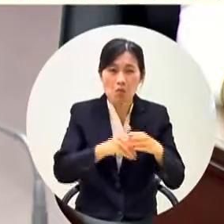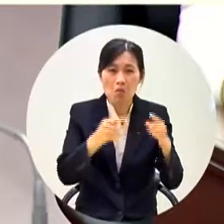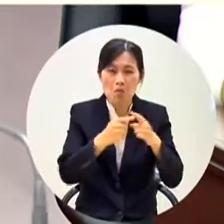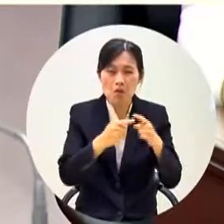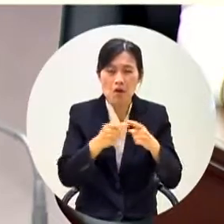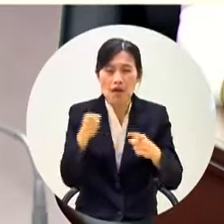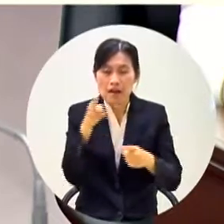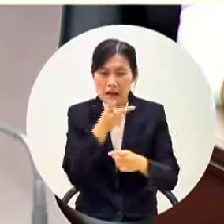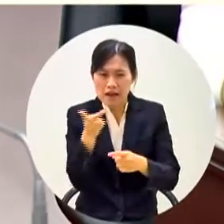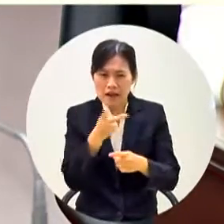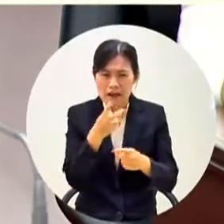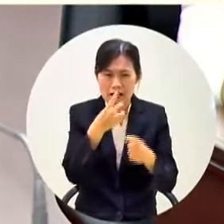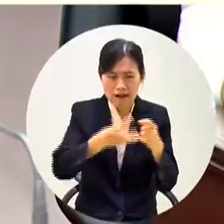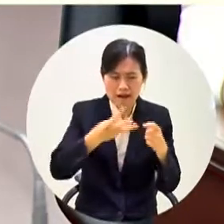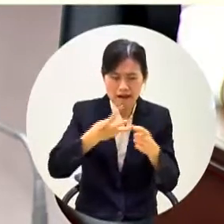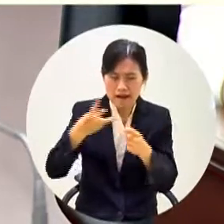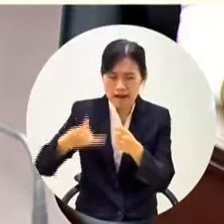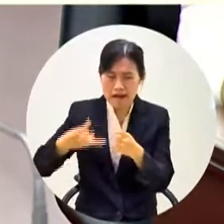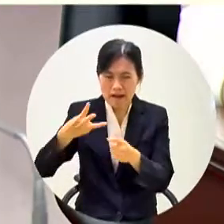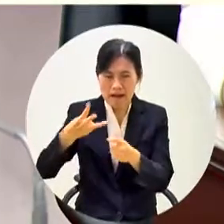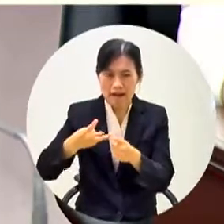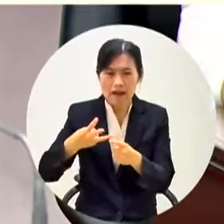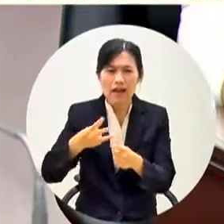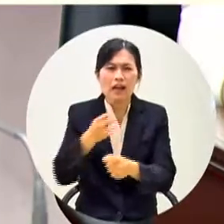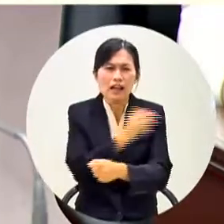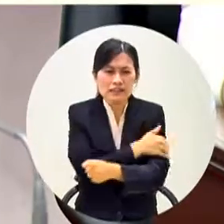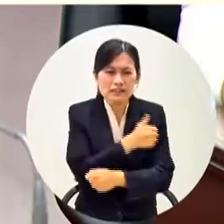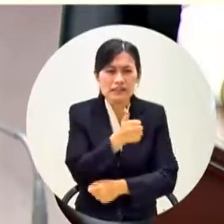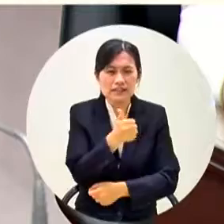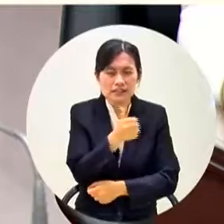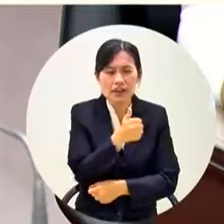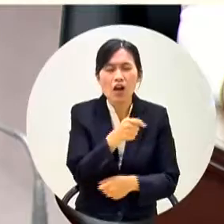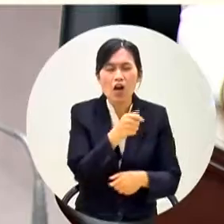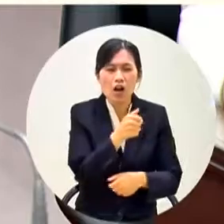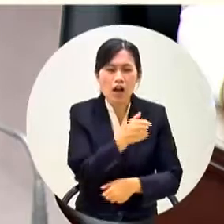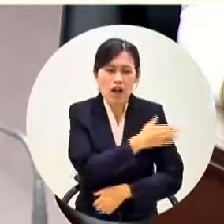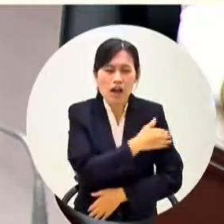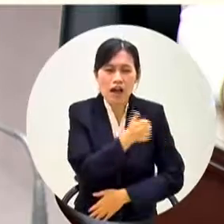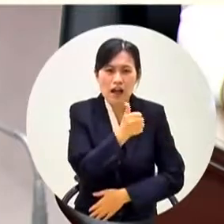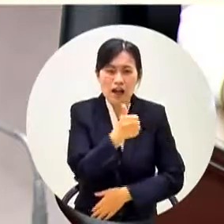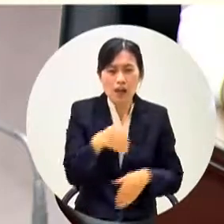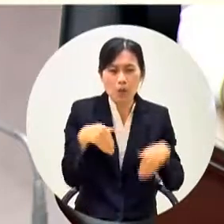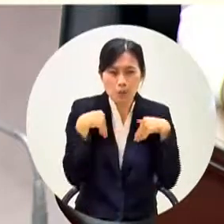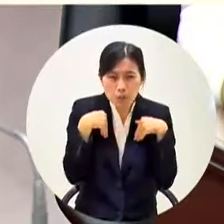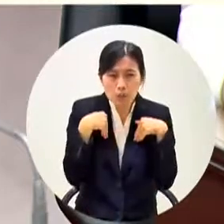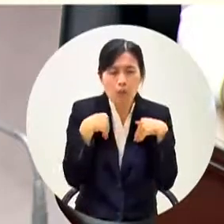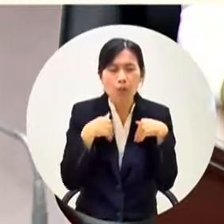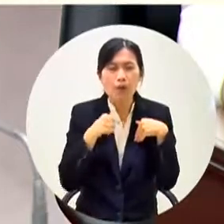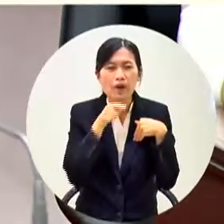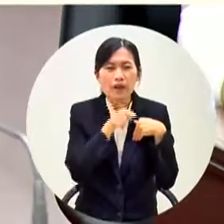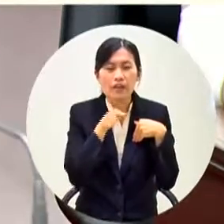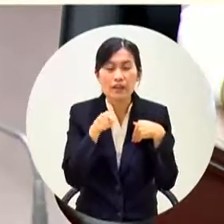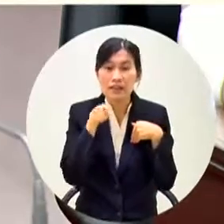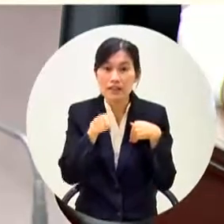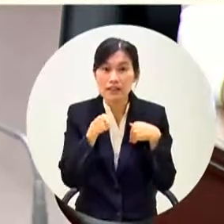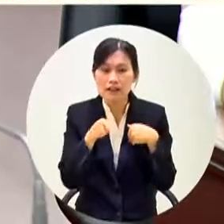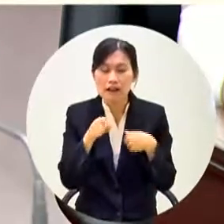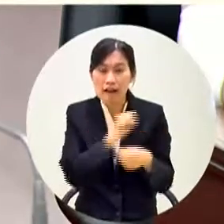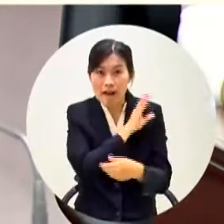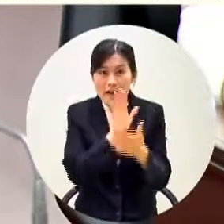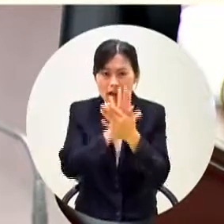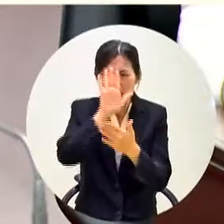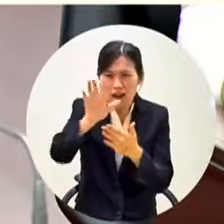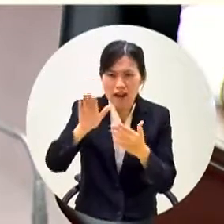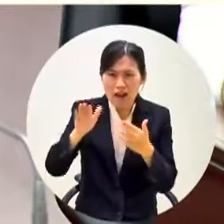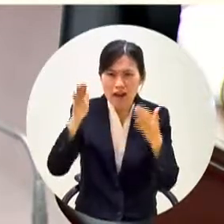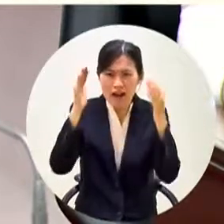抽筋欸陳其邁比較高雄啦結束後你們韓市長就在外面對外